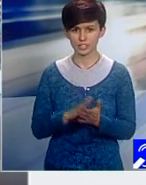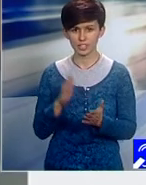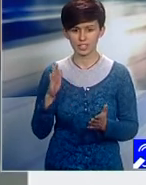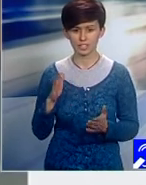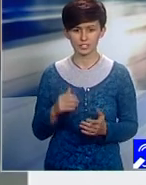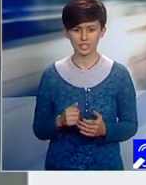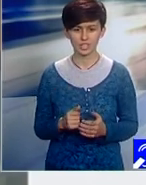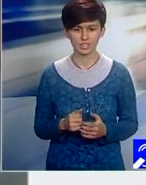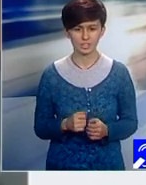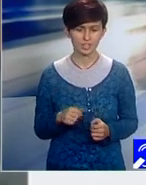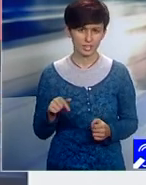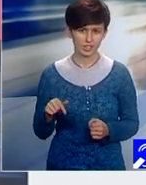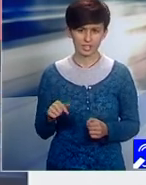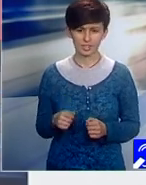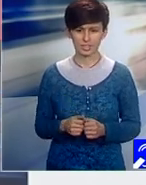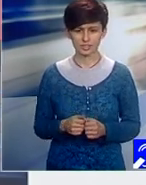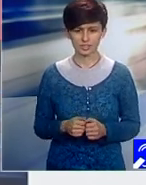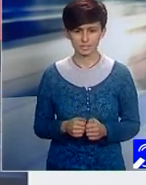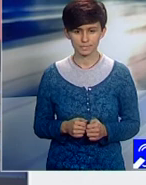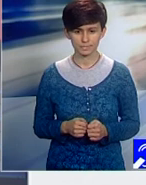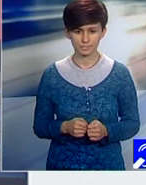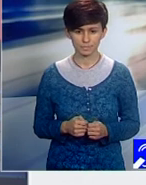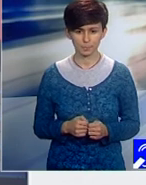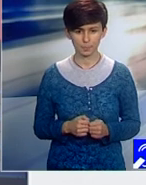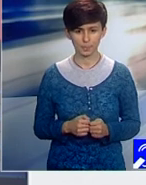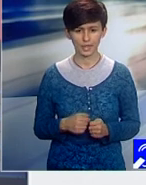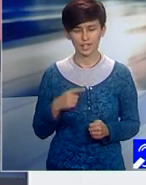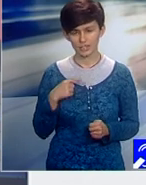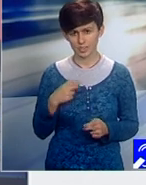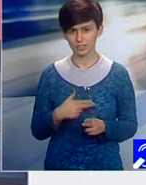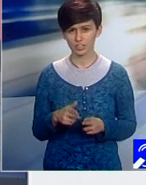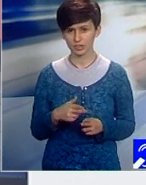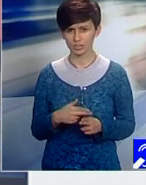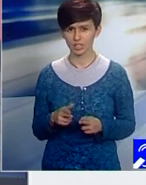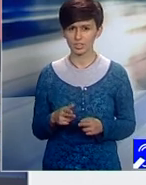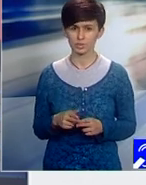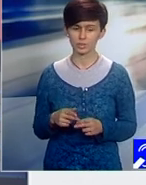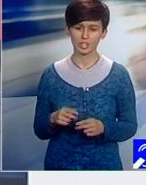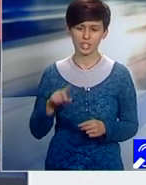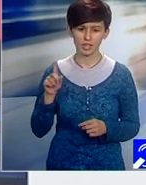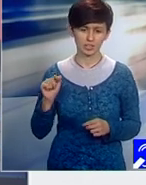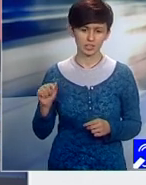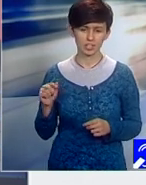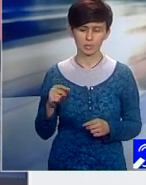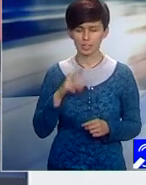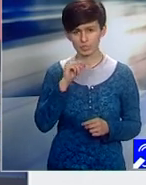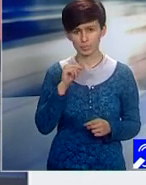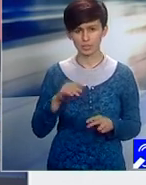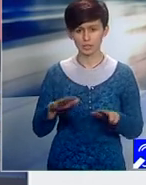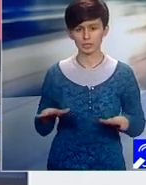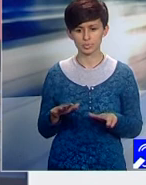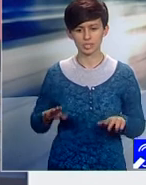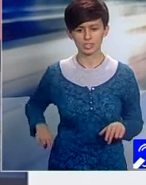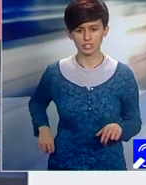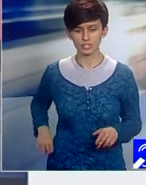nimic, dar garantez onestitatea întrebărilor, a corecturii, pentru că discutăm și de 18 doamne care fac voluntariat